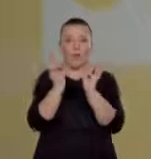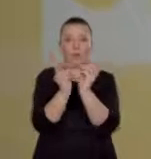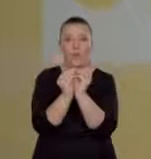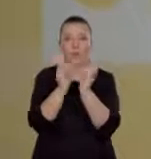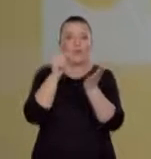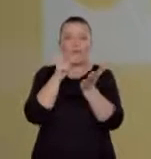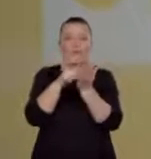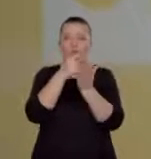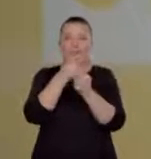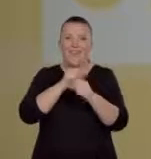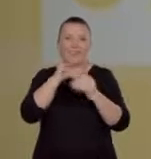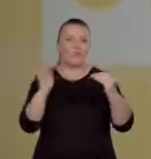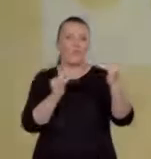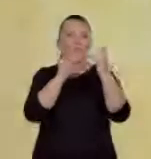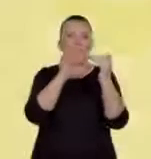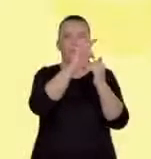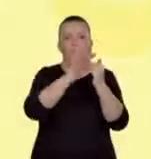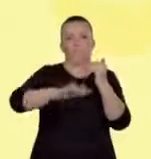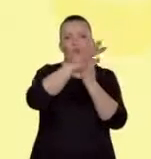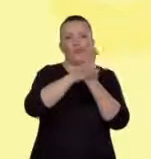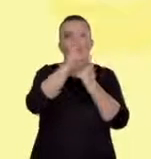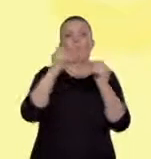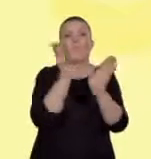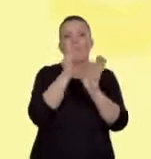pełni on żadnej istotnej roli w biologii zapylania.